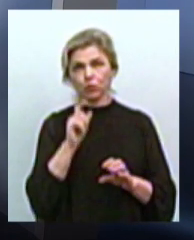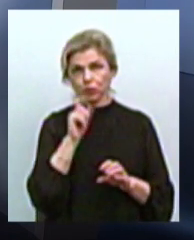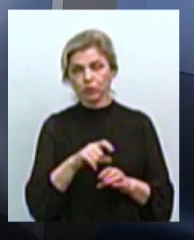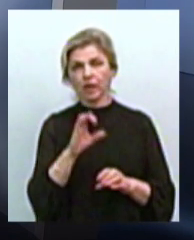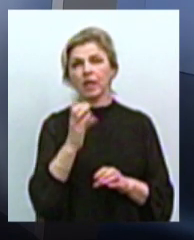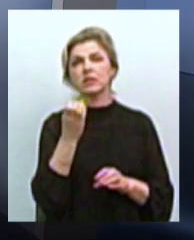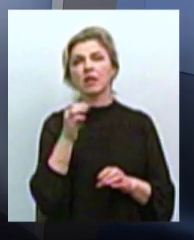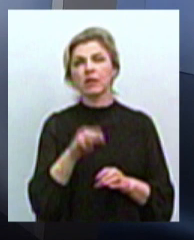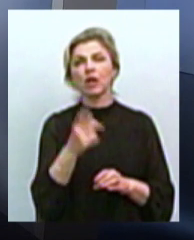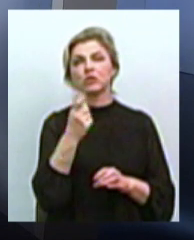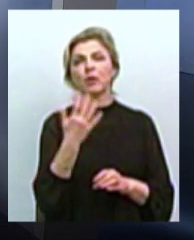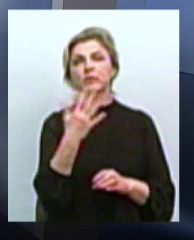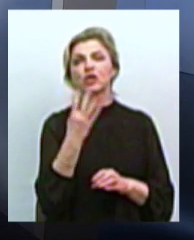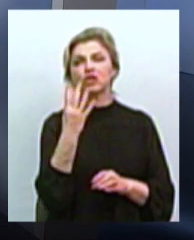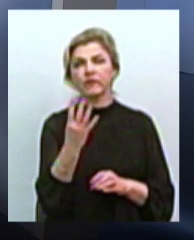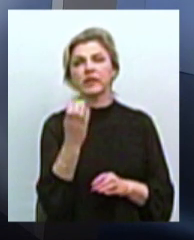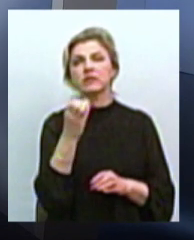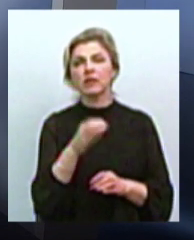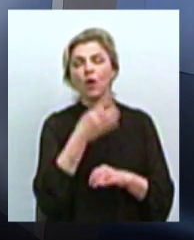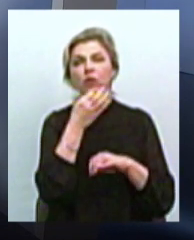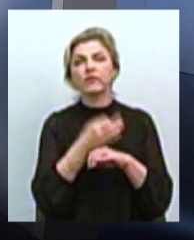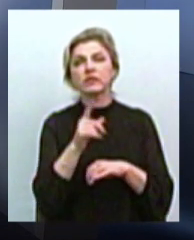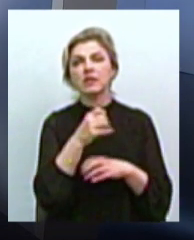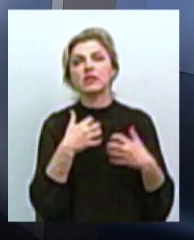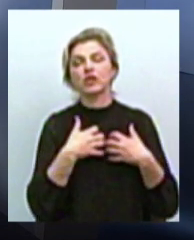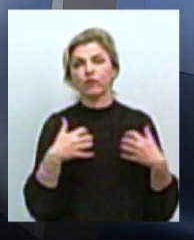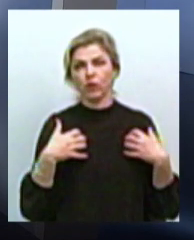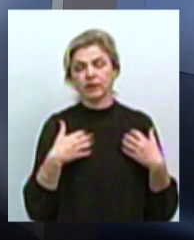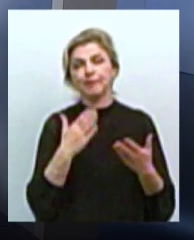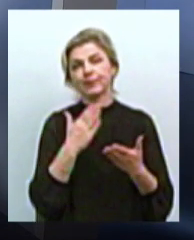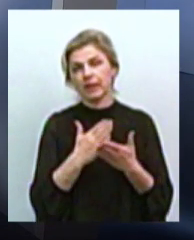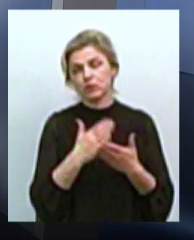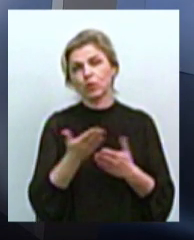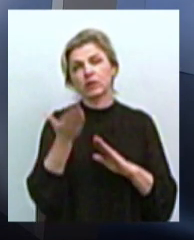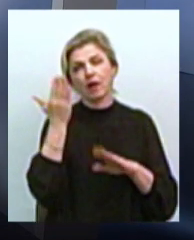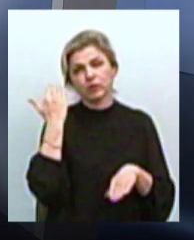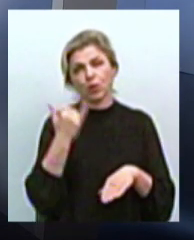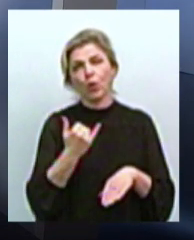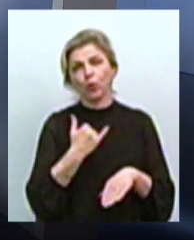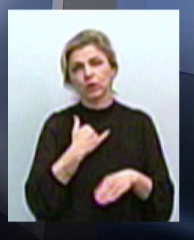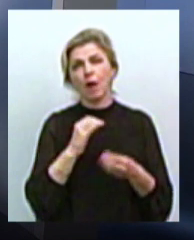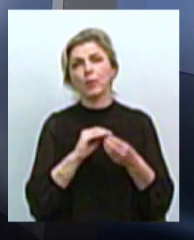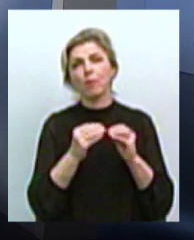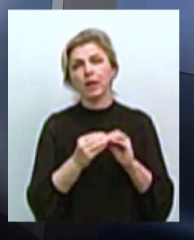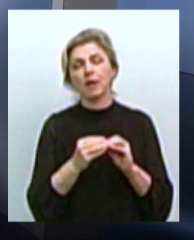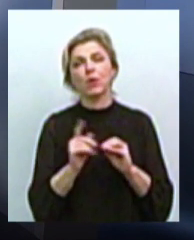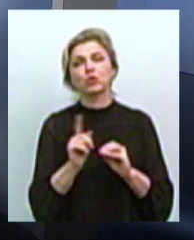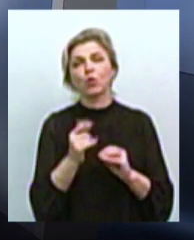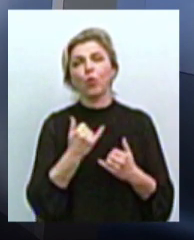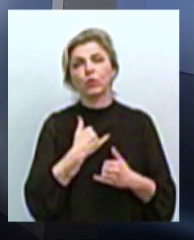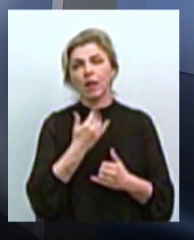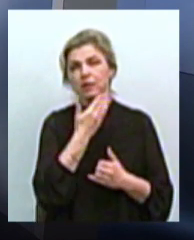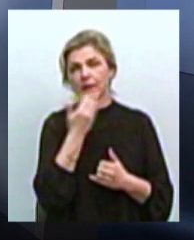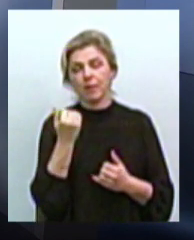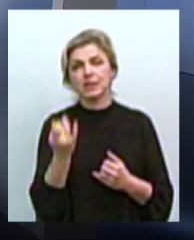за відповідальність за тваринку. Це, звичайно, все існує вже давно. В нас більш проблема, я б сказала, з тим, що у нас немає